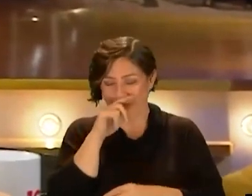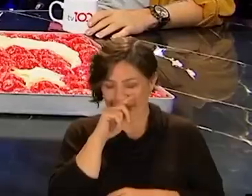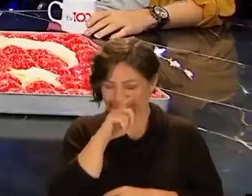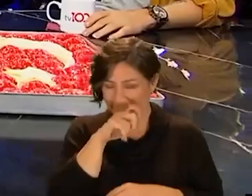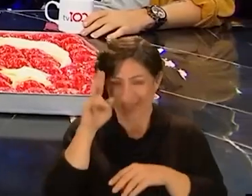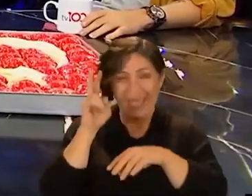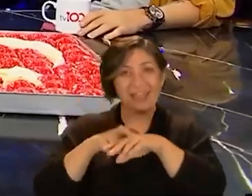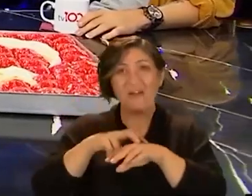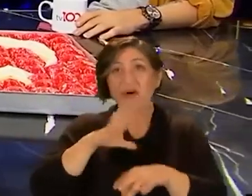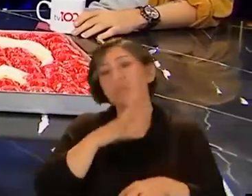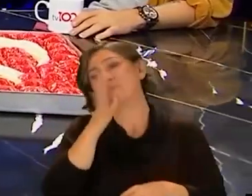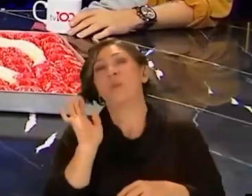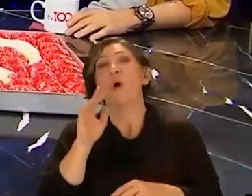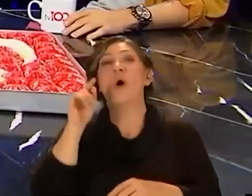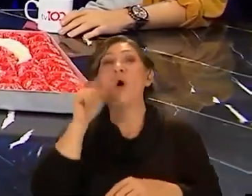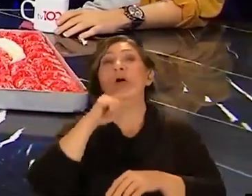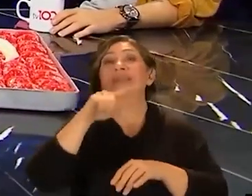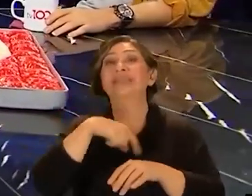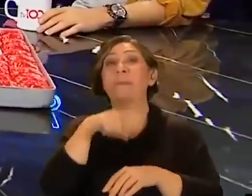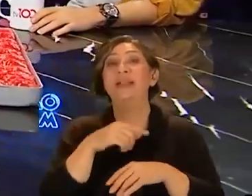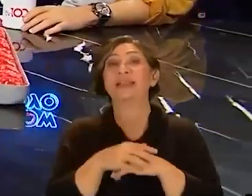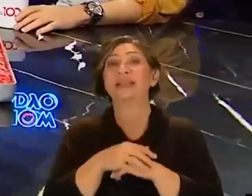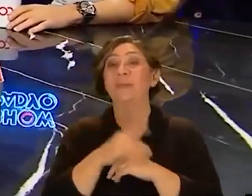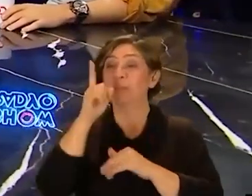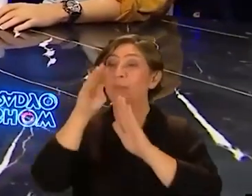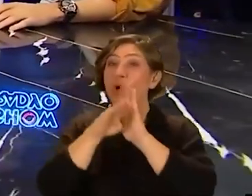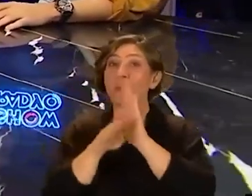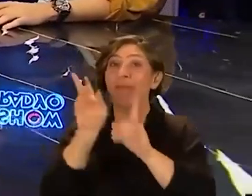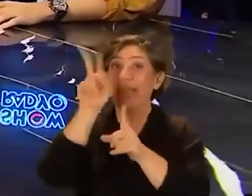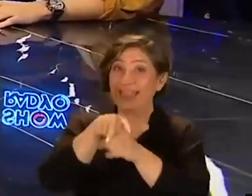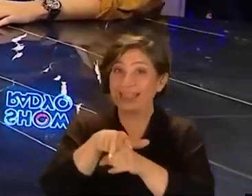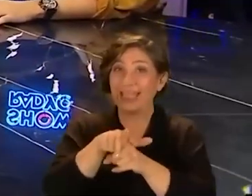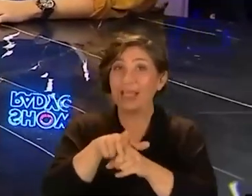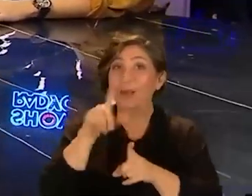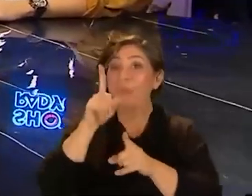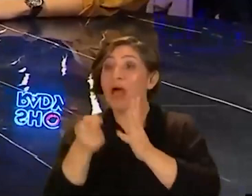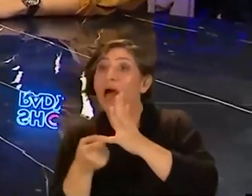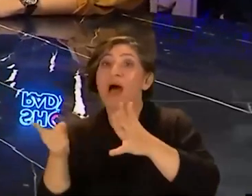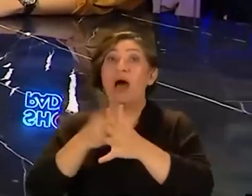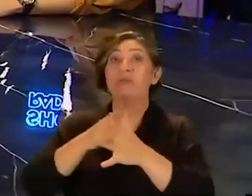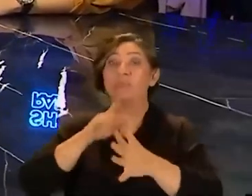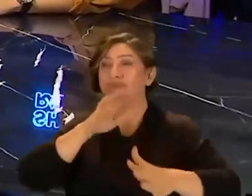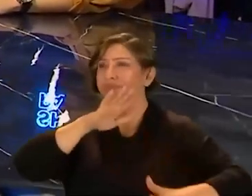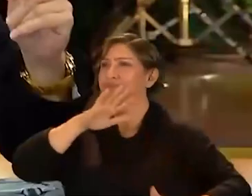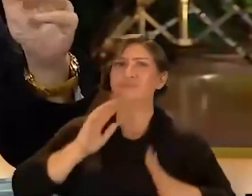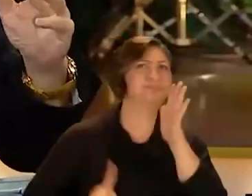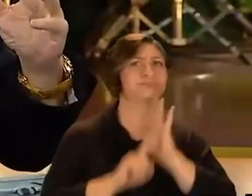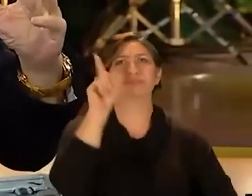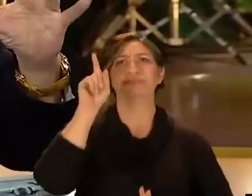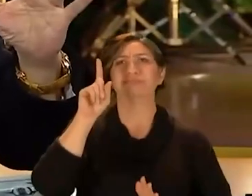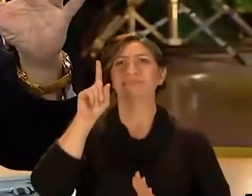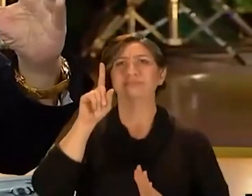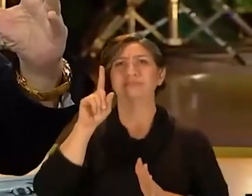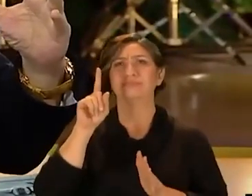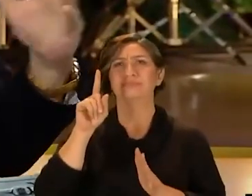Hatırlayanlar var mı bilmiyorum Ve o zaman Bir programa katıldı Ve bir anda sarsıntı geçirdi Bir anda